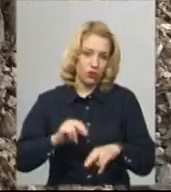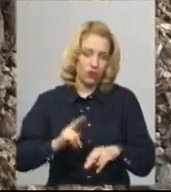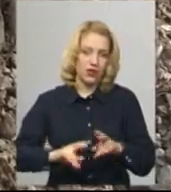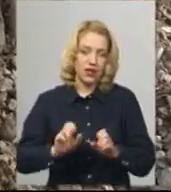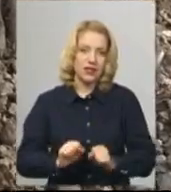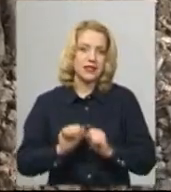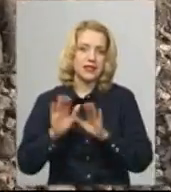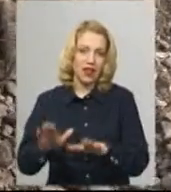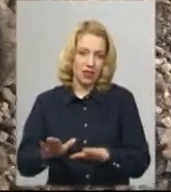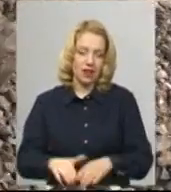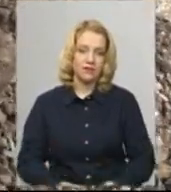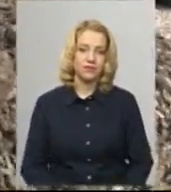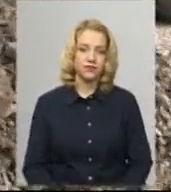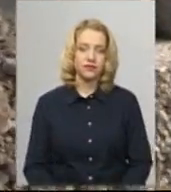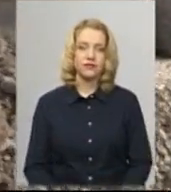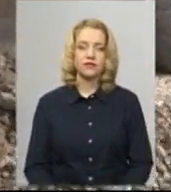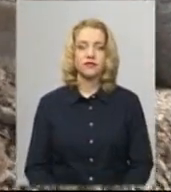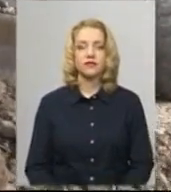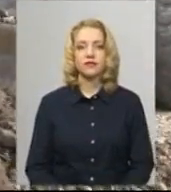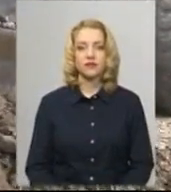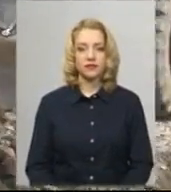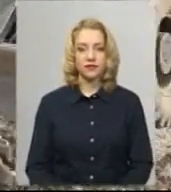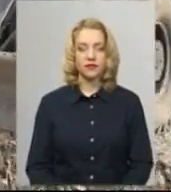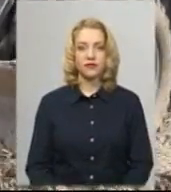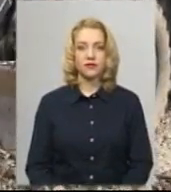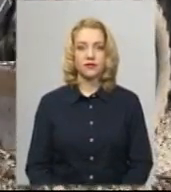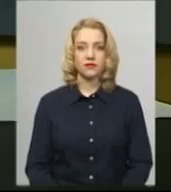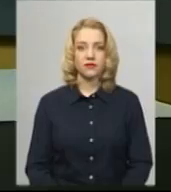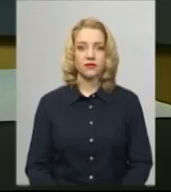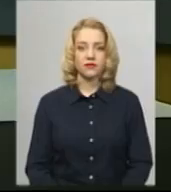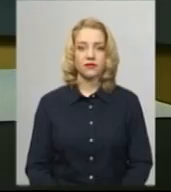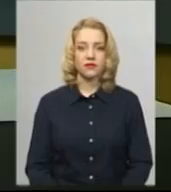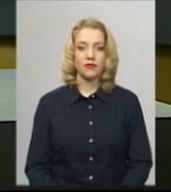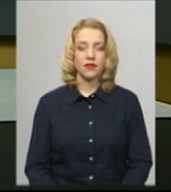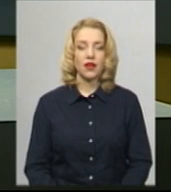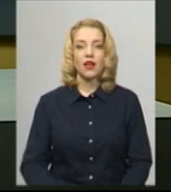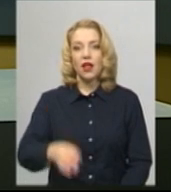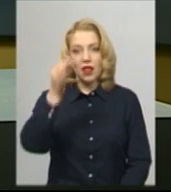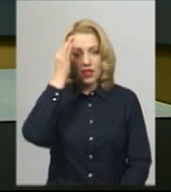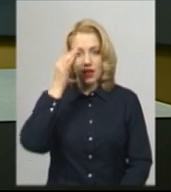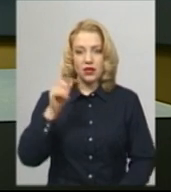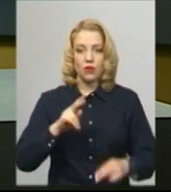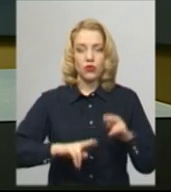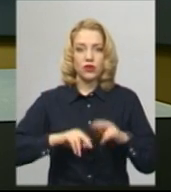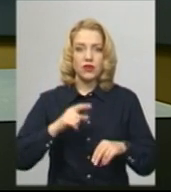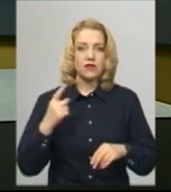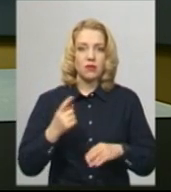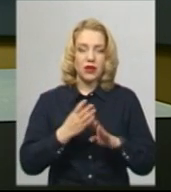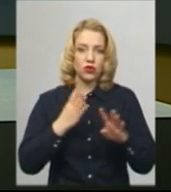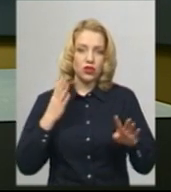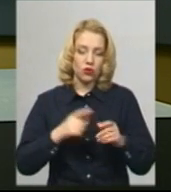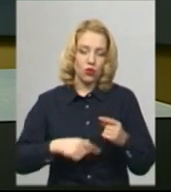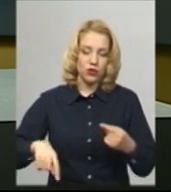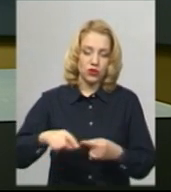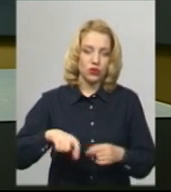здана. Леся Боровець, Олександр Горішевський. Новини на Суспільному. Хмельниччина. Нагадаю, будівництво першої черги об'їзної